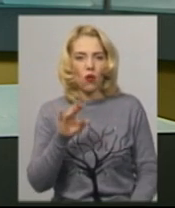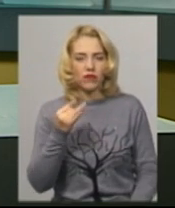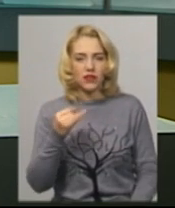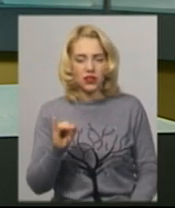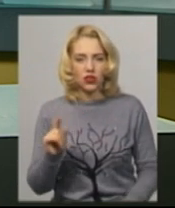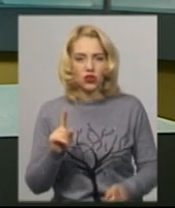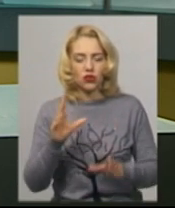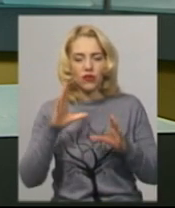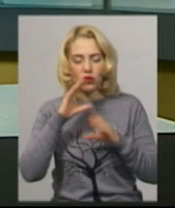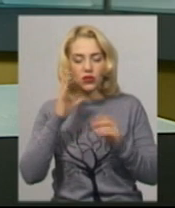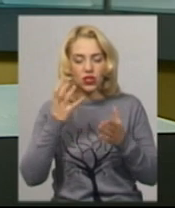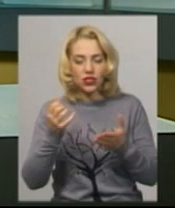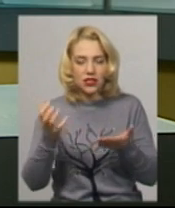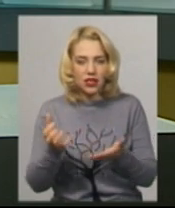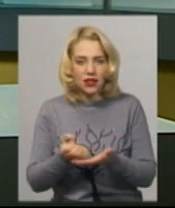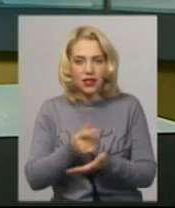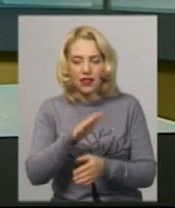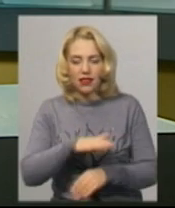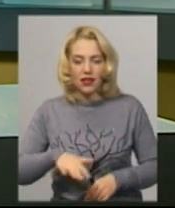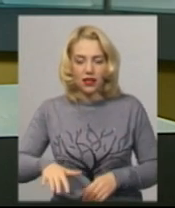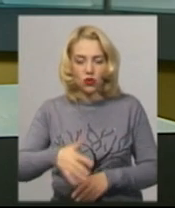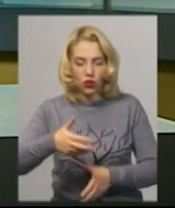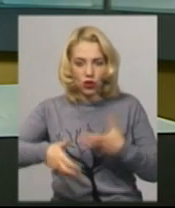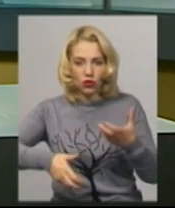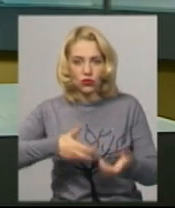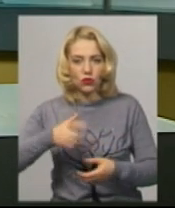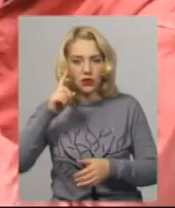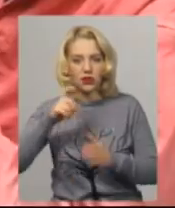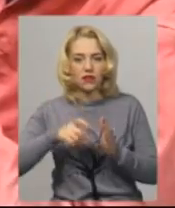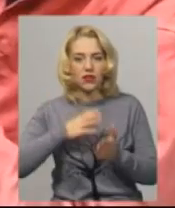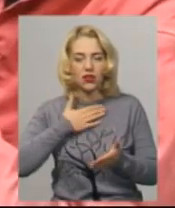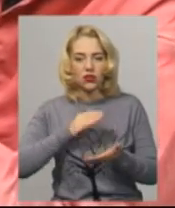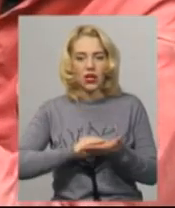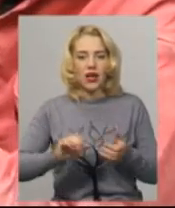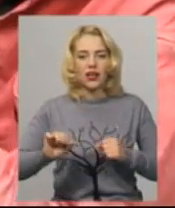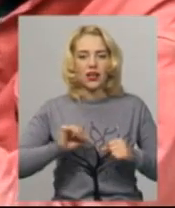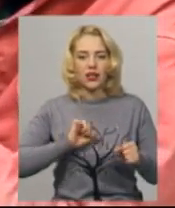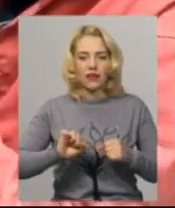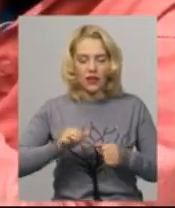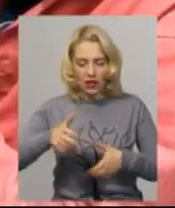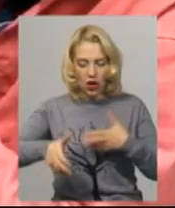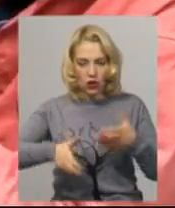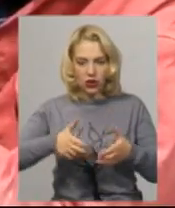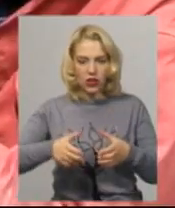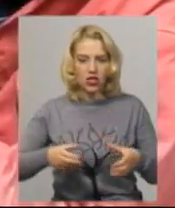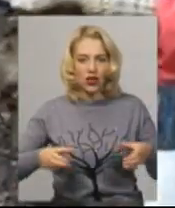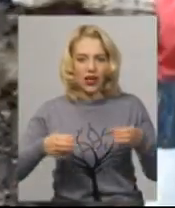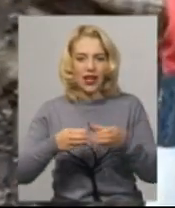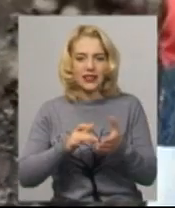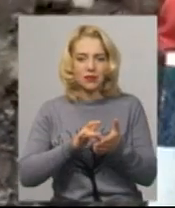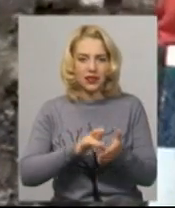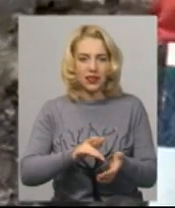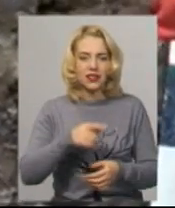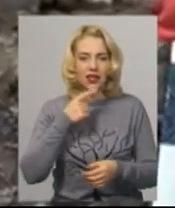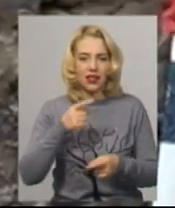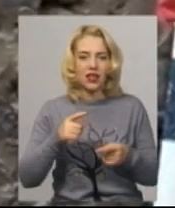ще вдалося віднайти на території розкопок, дізнавалась Леся Боровець. Керівник археологічної експедиції Павло Нечитайло каже,